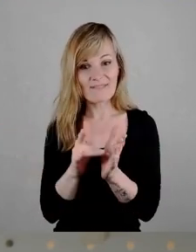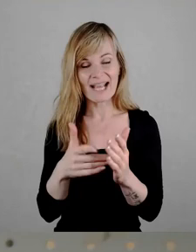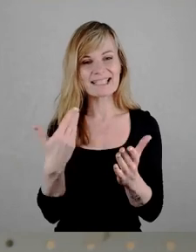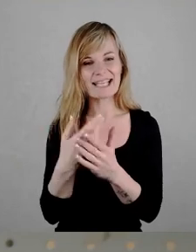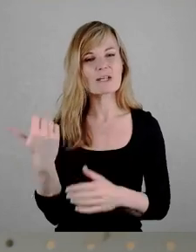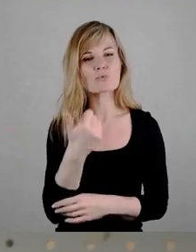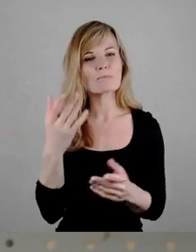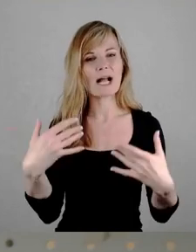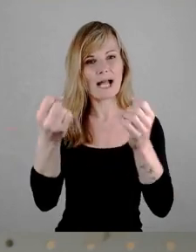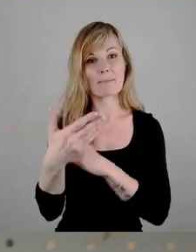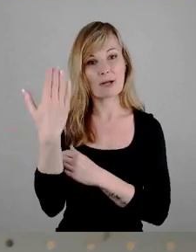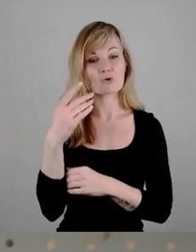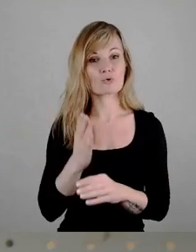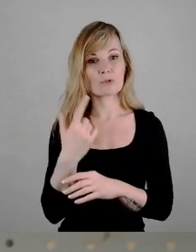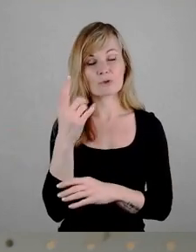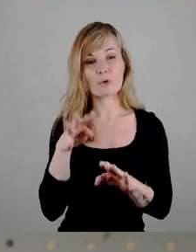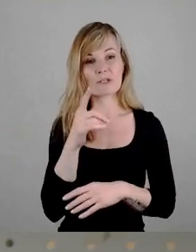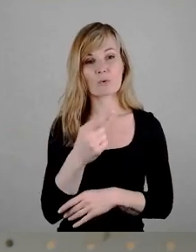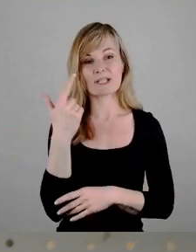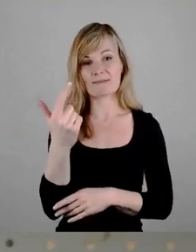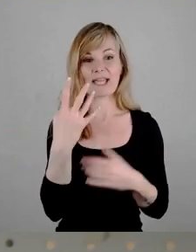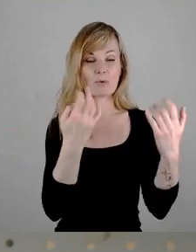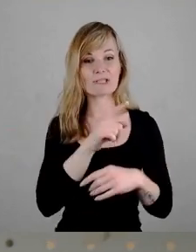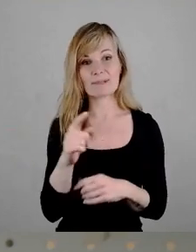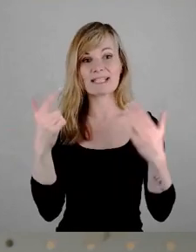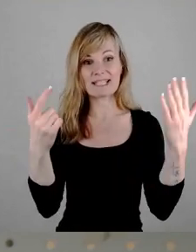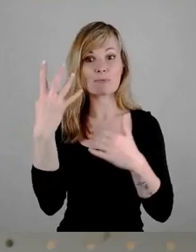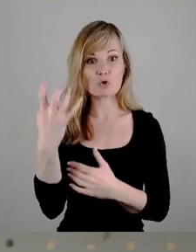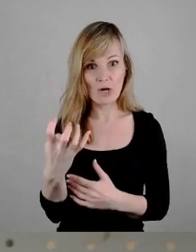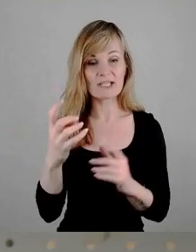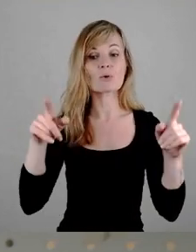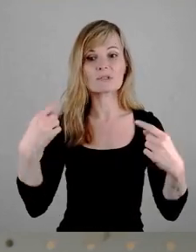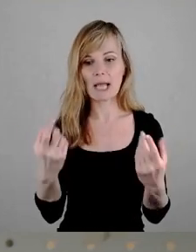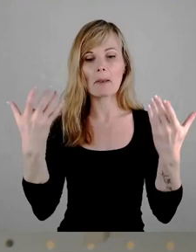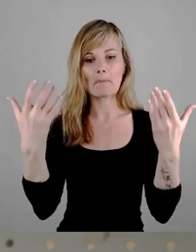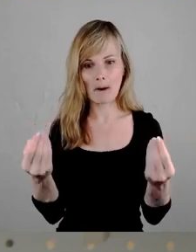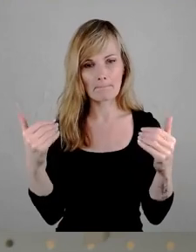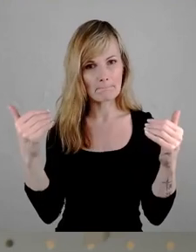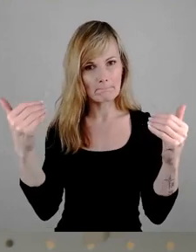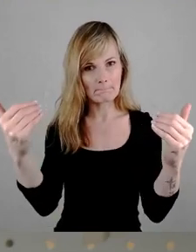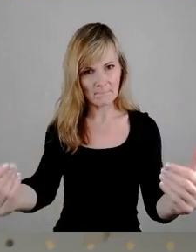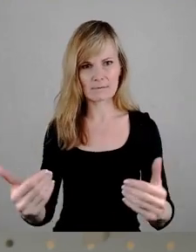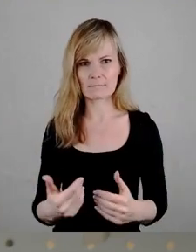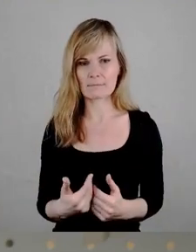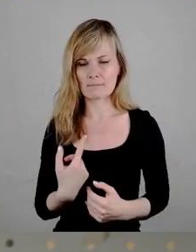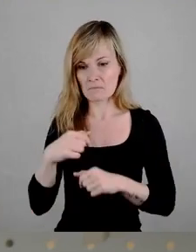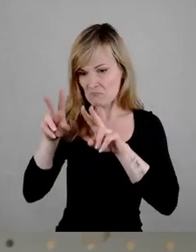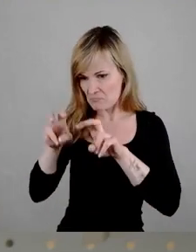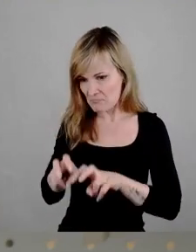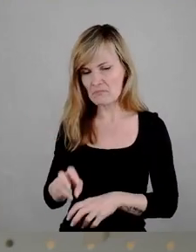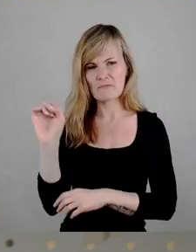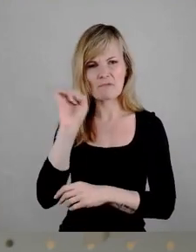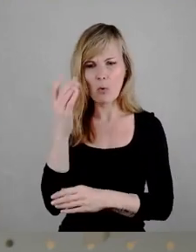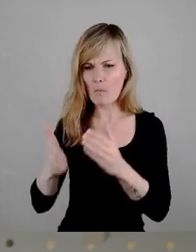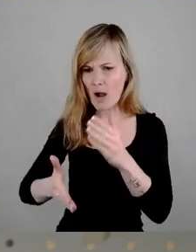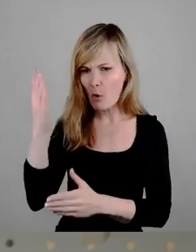1992 bis 1997 und dann gab es ihn eben nicht mehr. habe ich nie recherchiert, warum, aber es ist eben eine